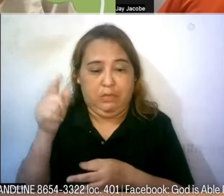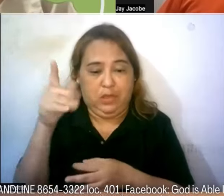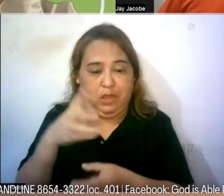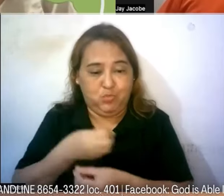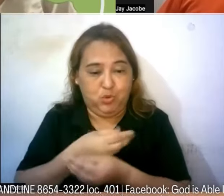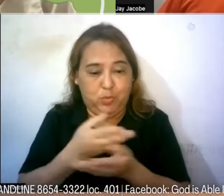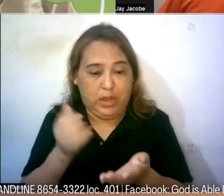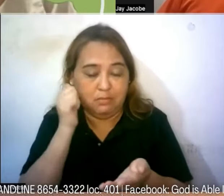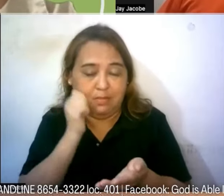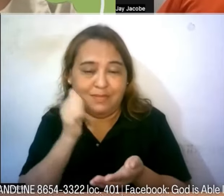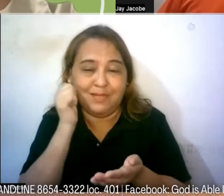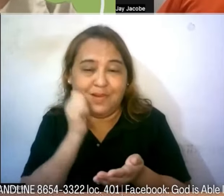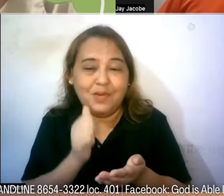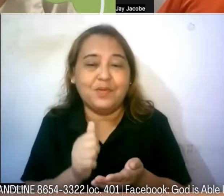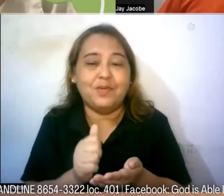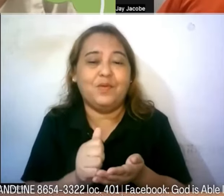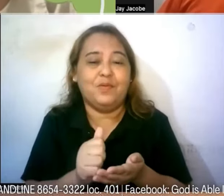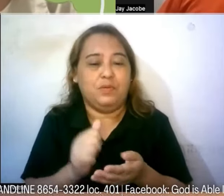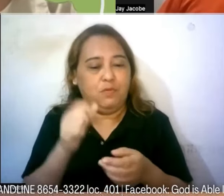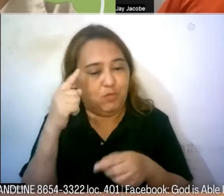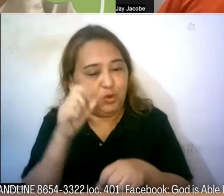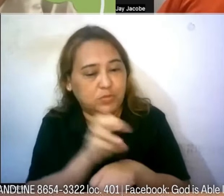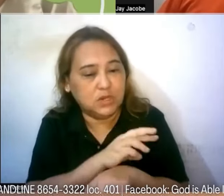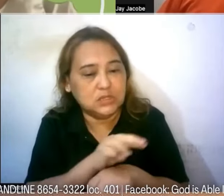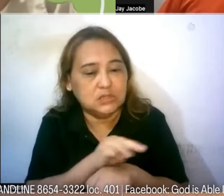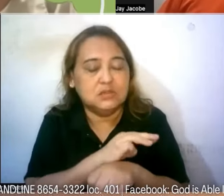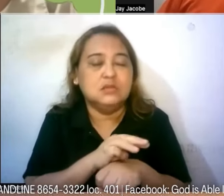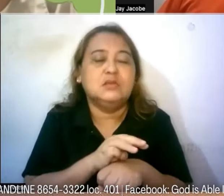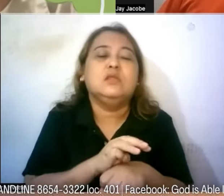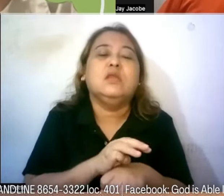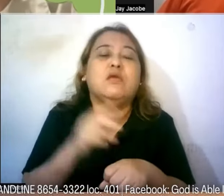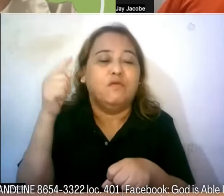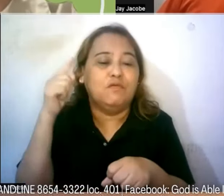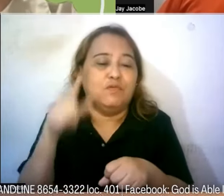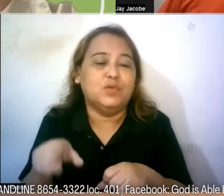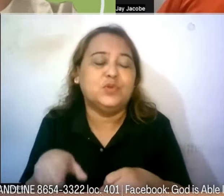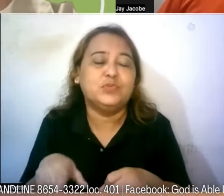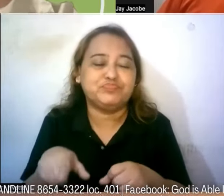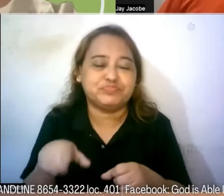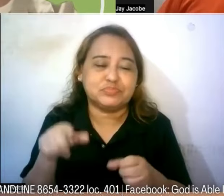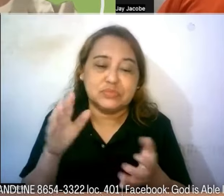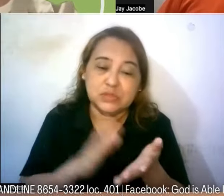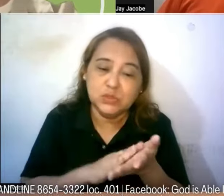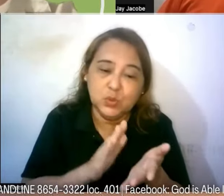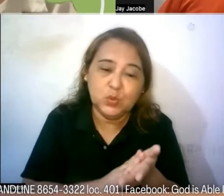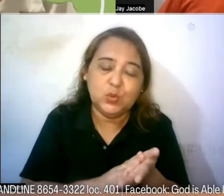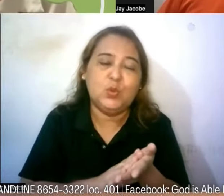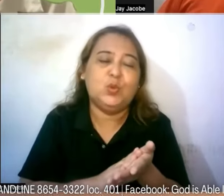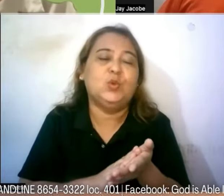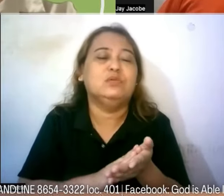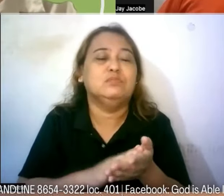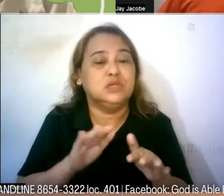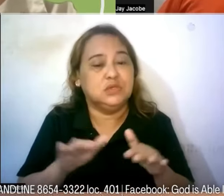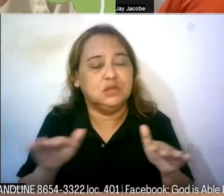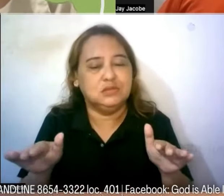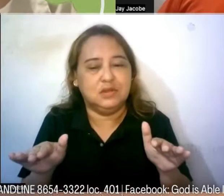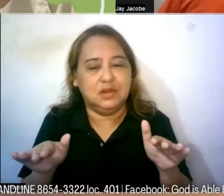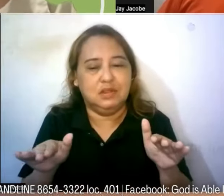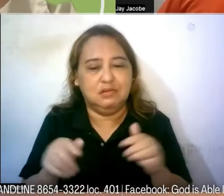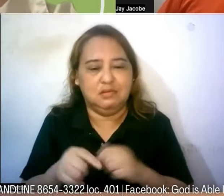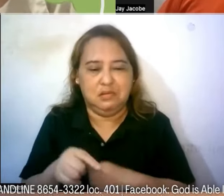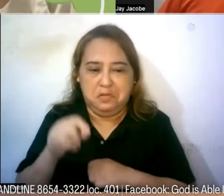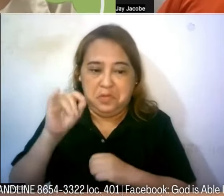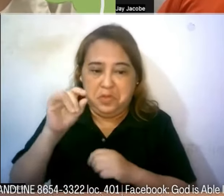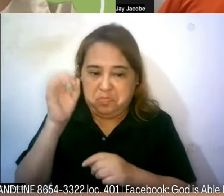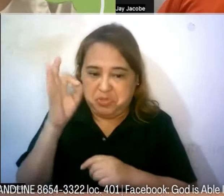araw-araw nila para sa ministry para sa pag-aaral ng mga anak niya ito ay hindi para magmalaki kami at sabihin natin na si Pastor Jay